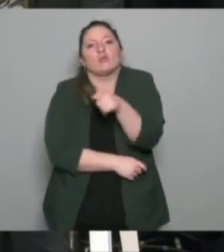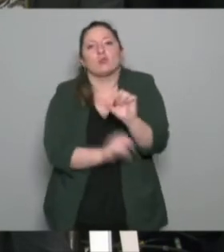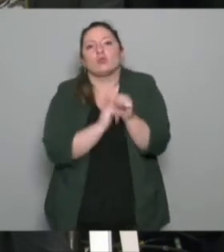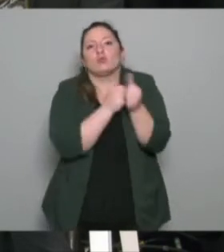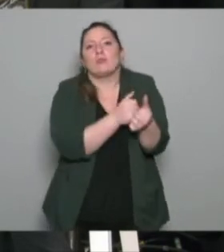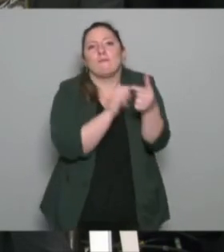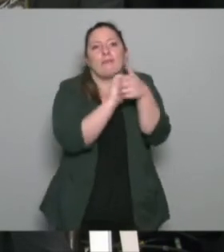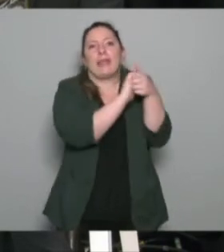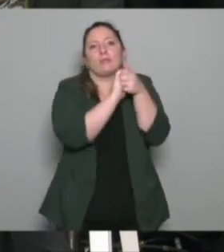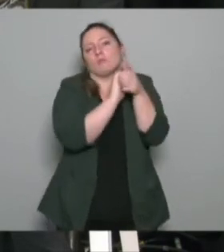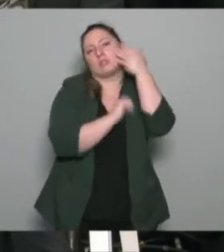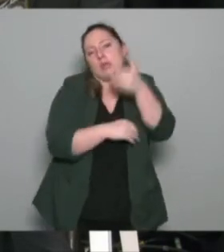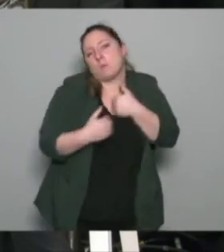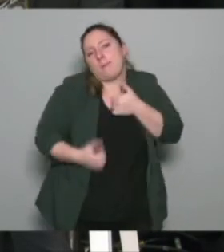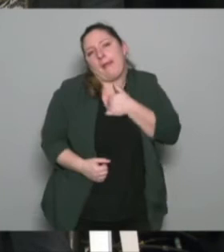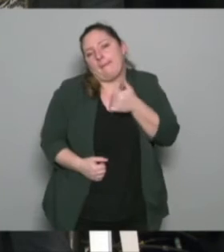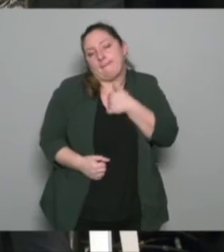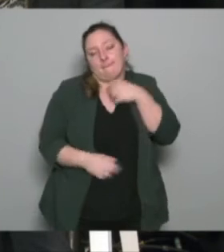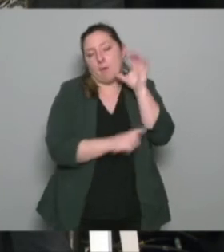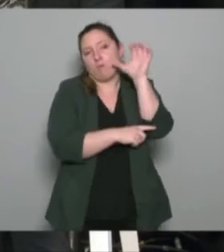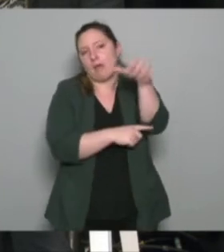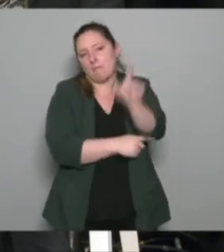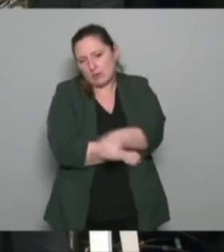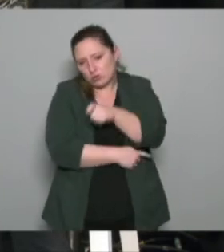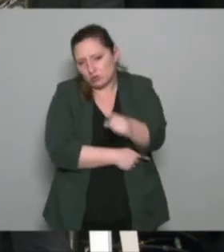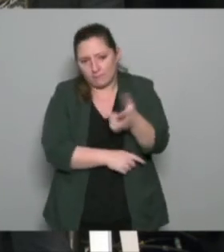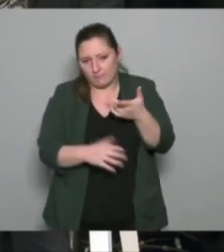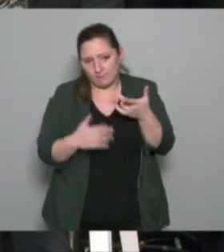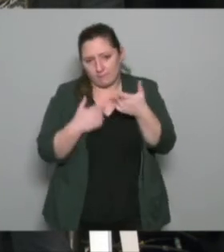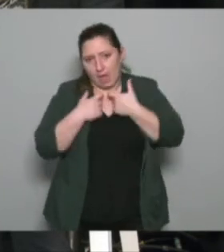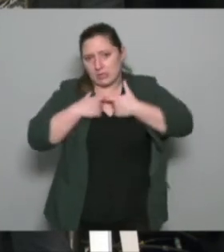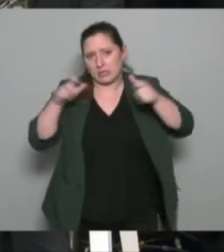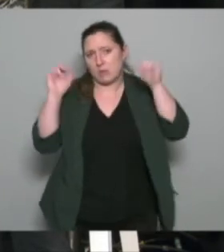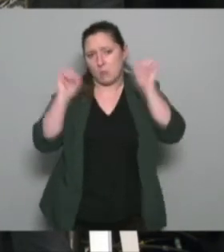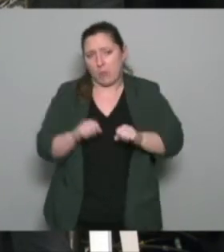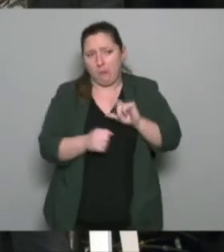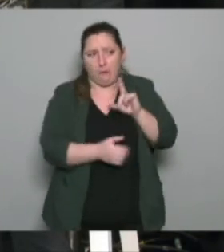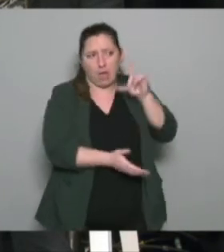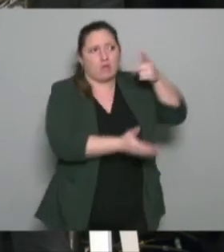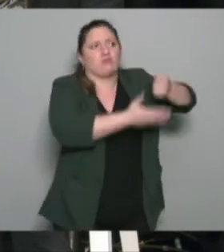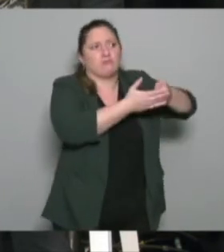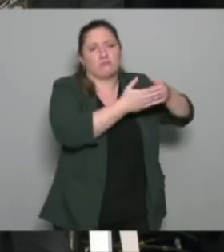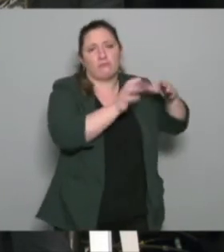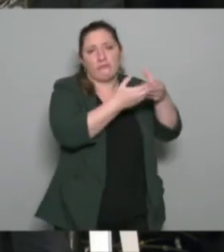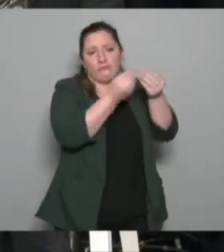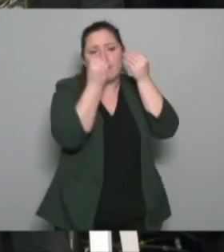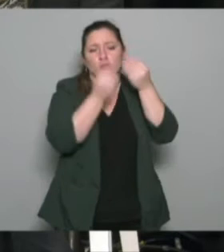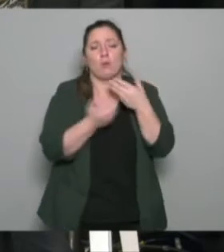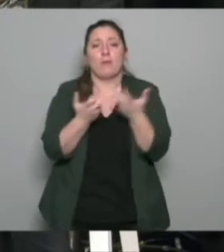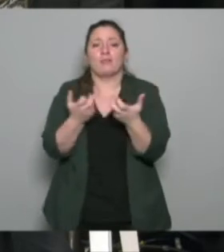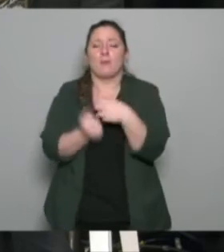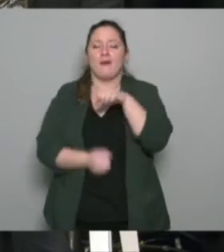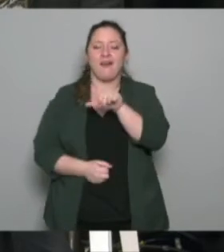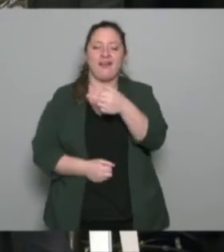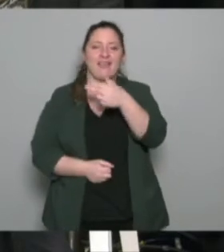ligues moi je parle pour la mienne elles sont quand même accessibles financièrement aux structures aux clubs il y a l'ex-NDS l'ANS l